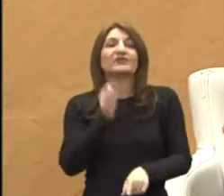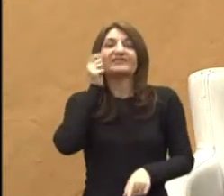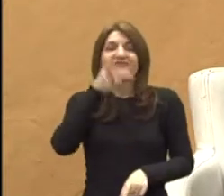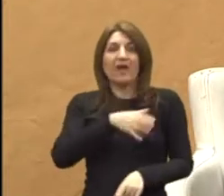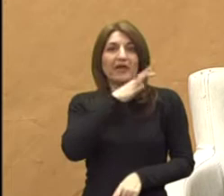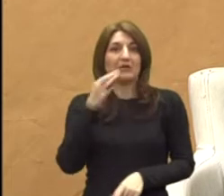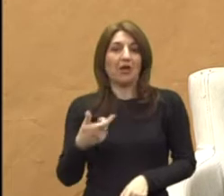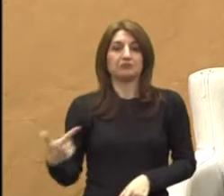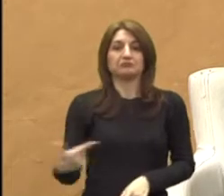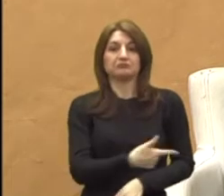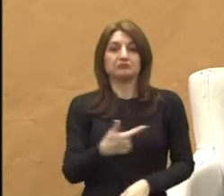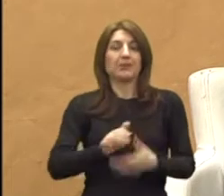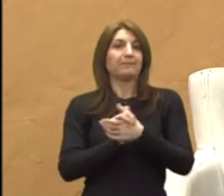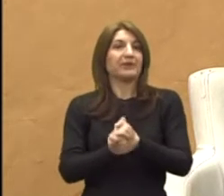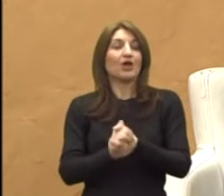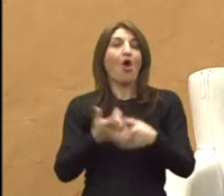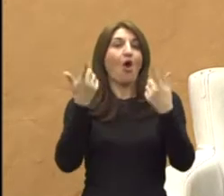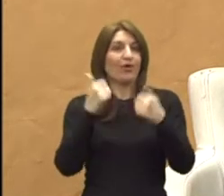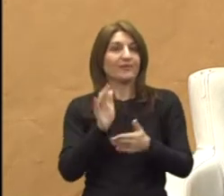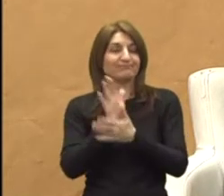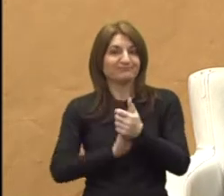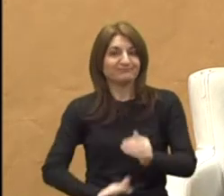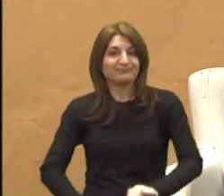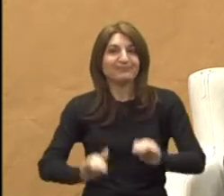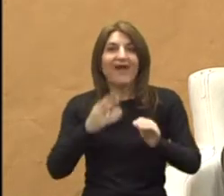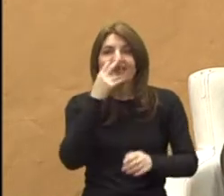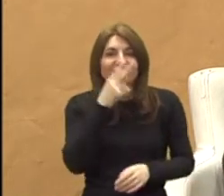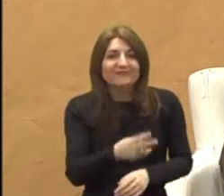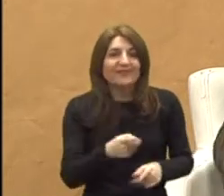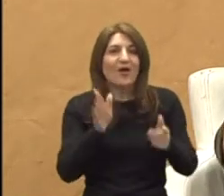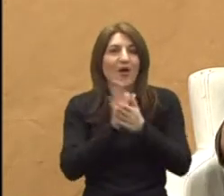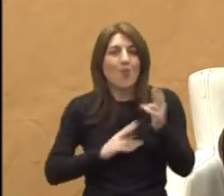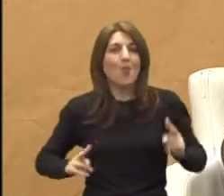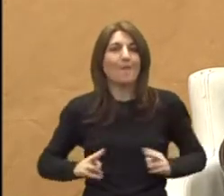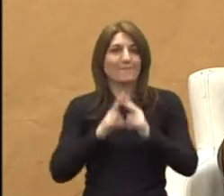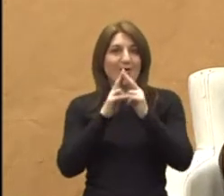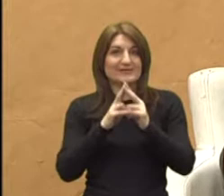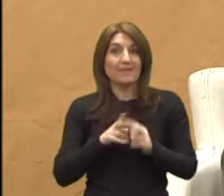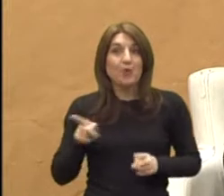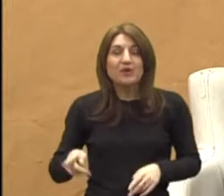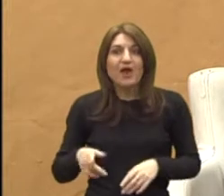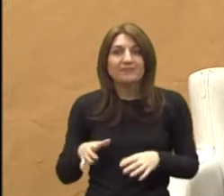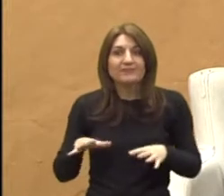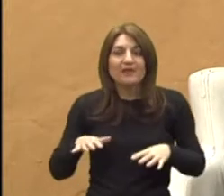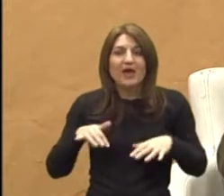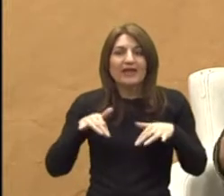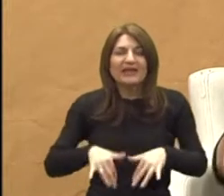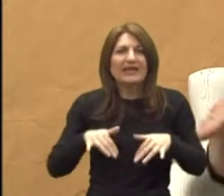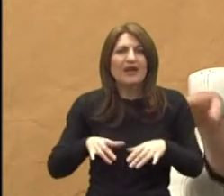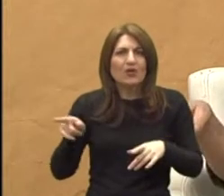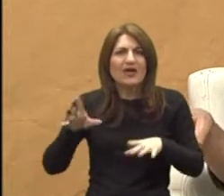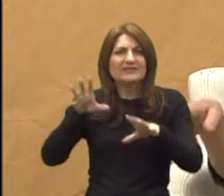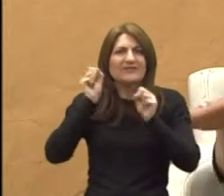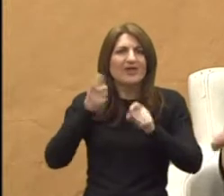prijateljoj je od prvog trena od kad ga je vidjela. I ona je sama shvatila u igri koju ste vidjeli da dječak ne